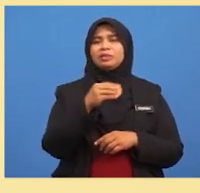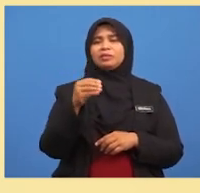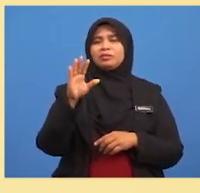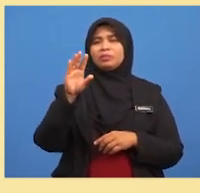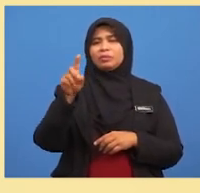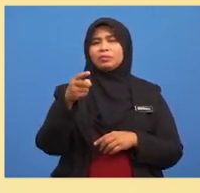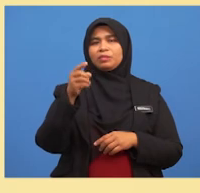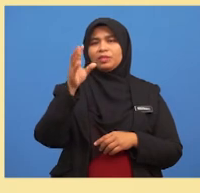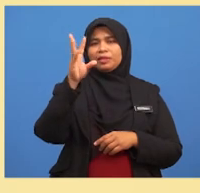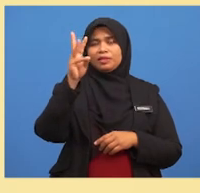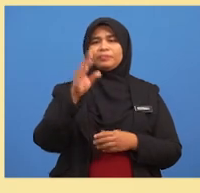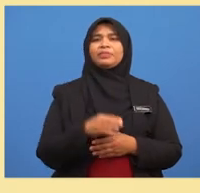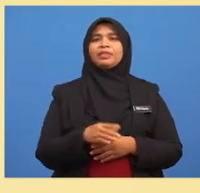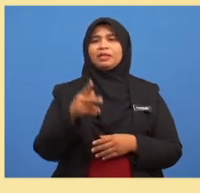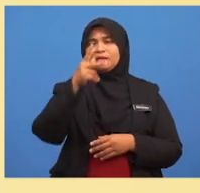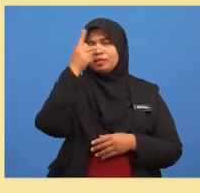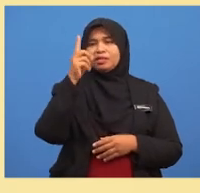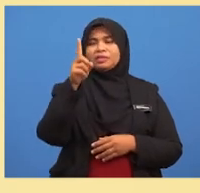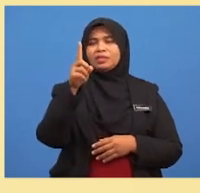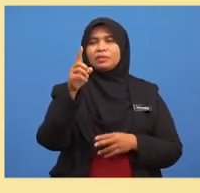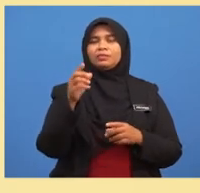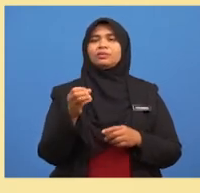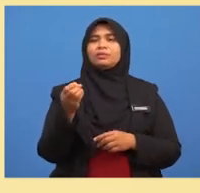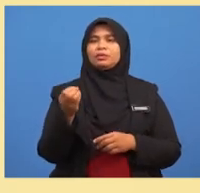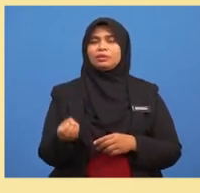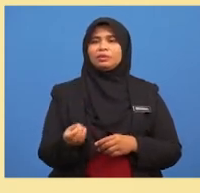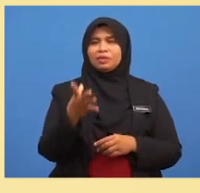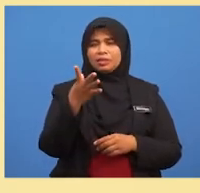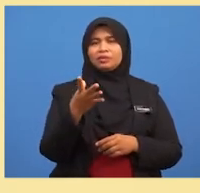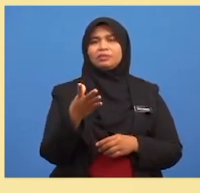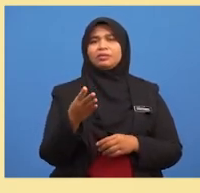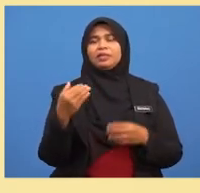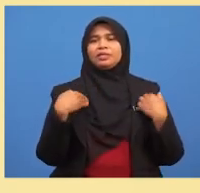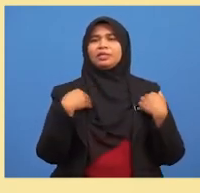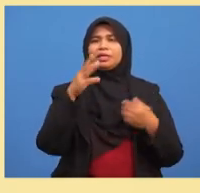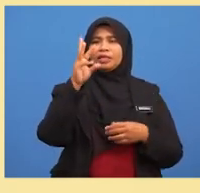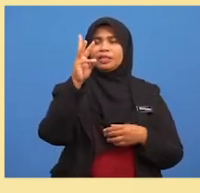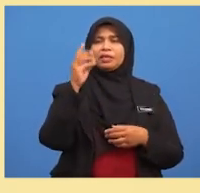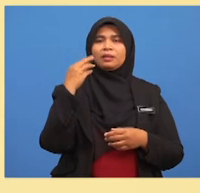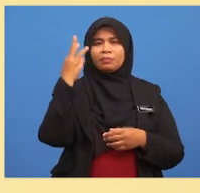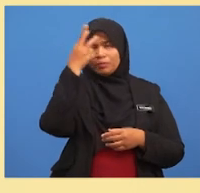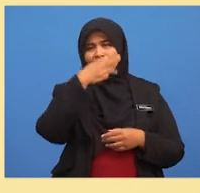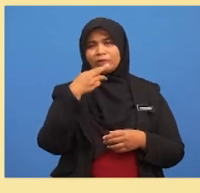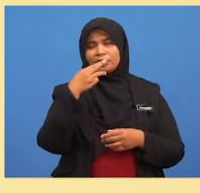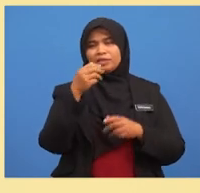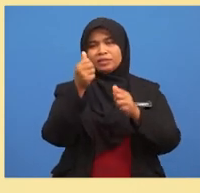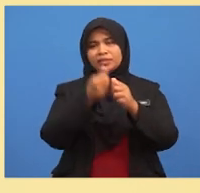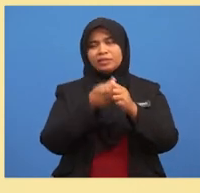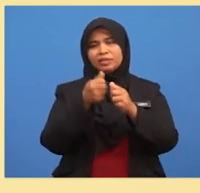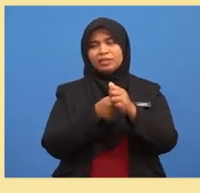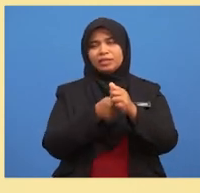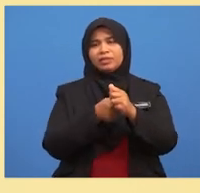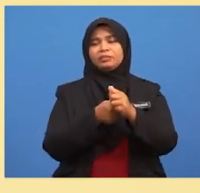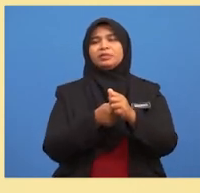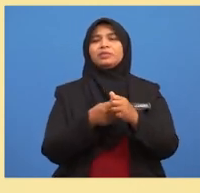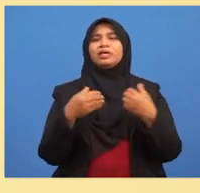kerana Sebijik dadu yang adil mempunyai 6 muka Dan setiap muka dicetak